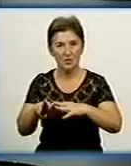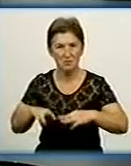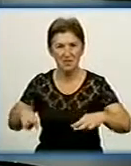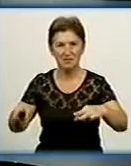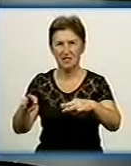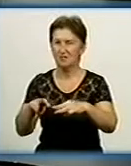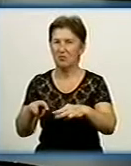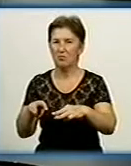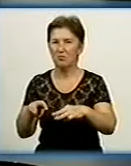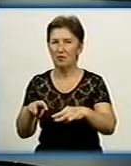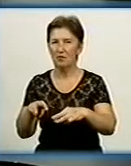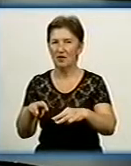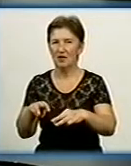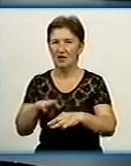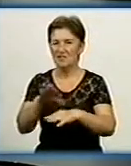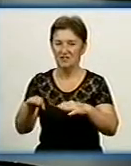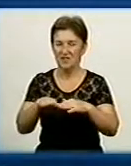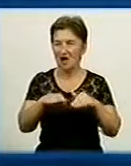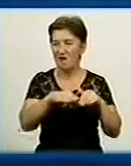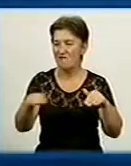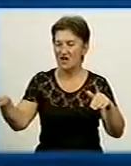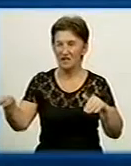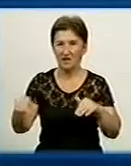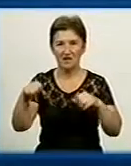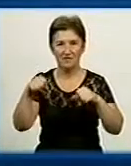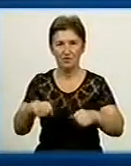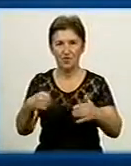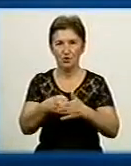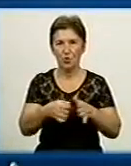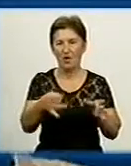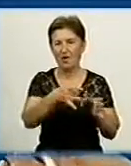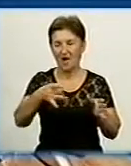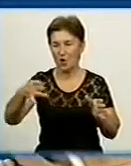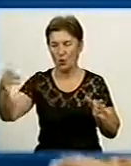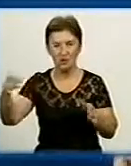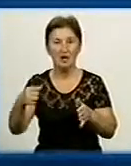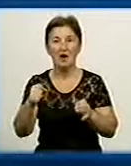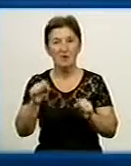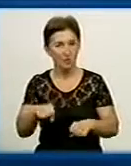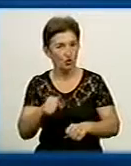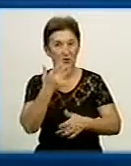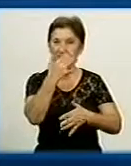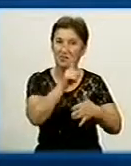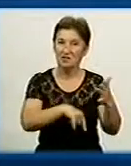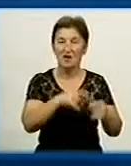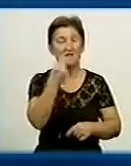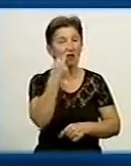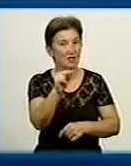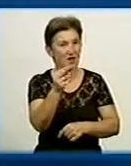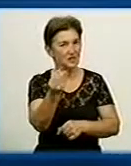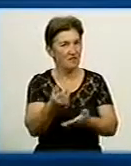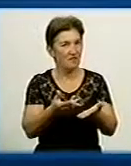і вся вертикаль влади буде, починаючи з міністерства, до районних наших відділів. Чи можна сподіватися при цьому на краще фінансування,